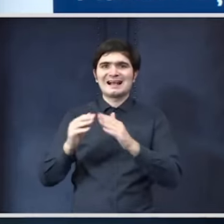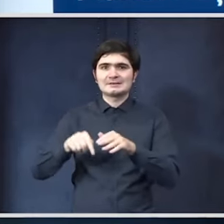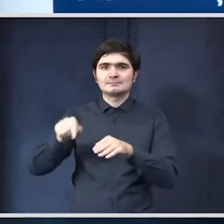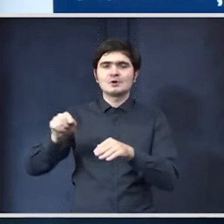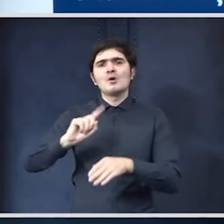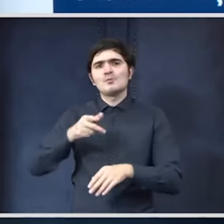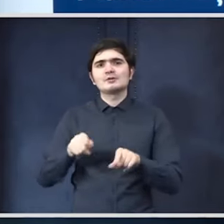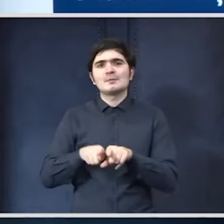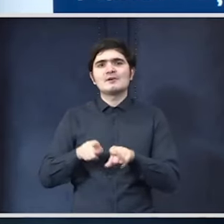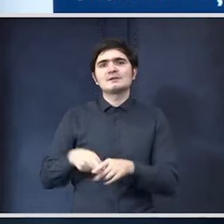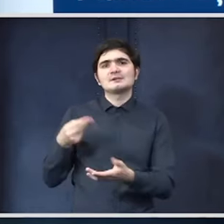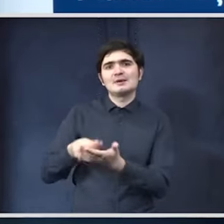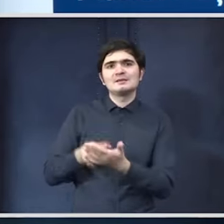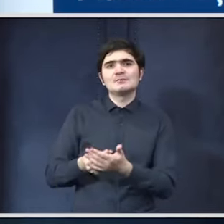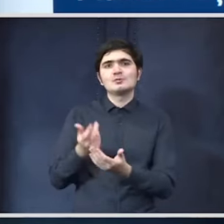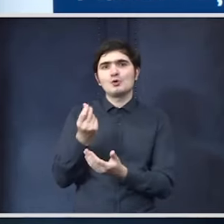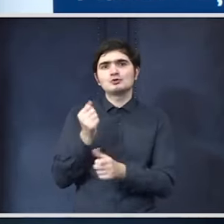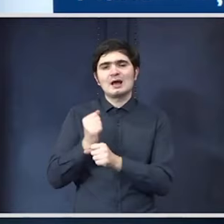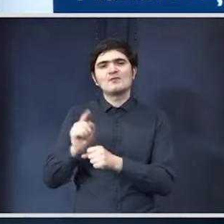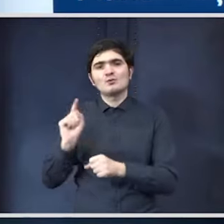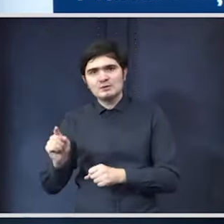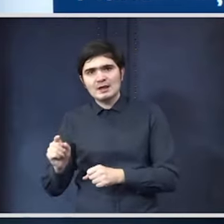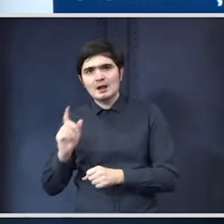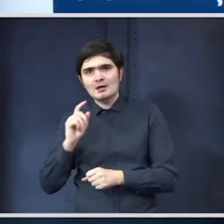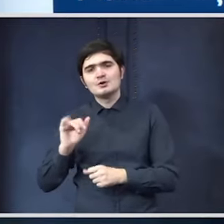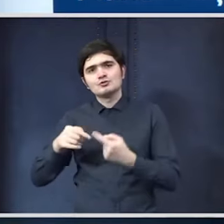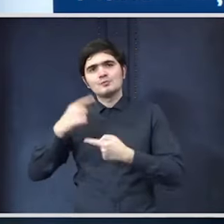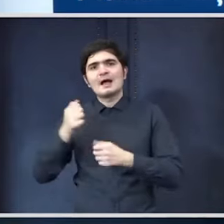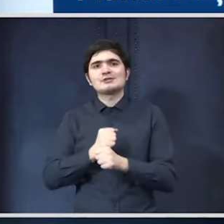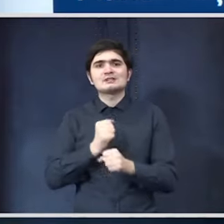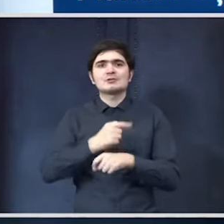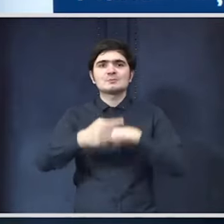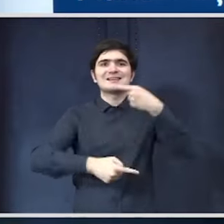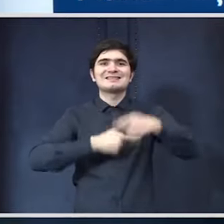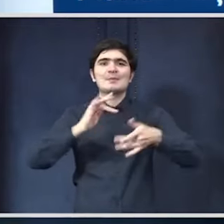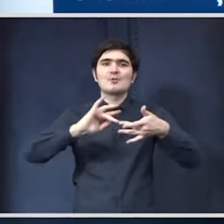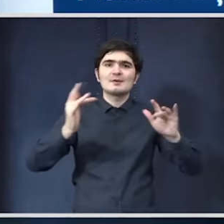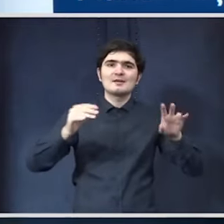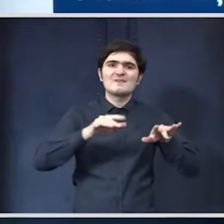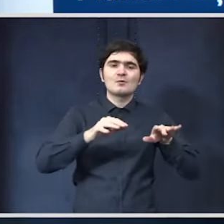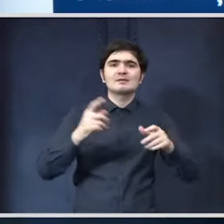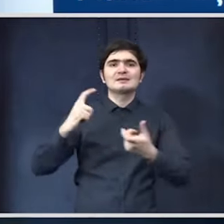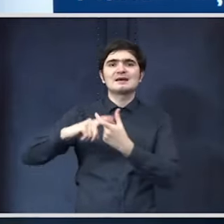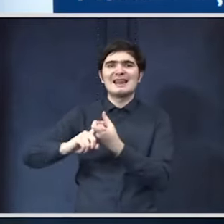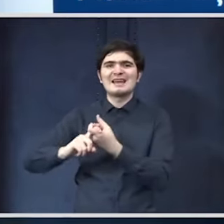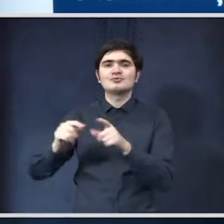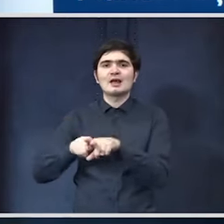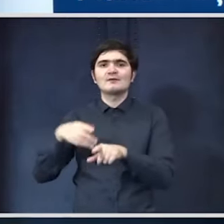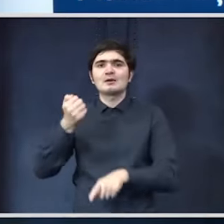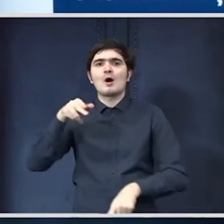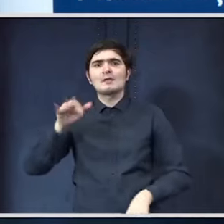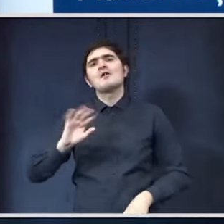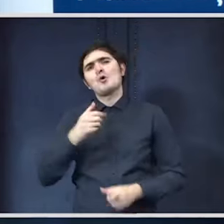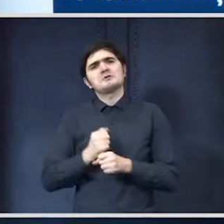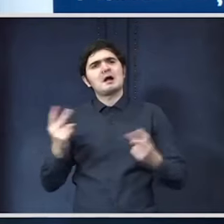antreprenorilor costuri deja făcute și să faci sistemul informatic care să lege cu sistemul informatic ala nafului din nou poate fi făcut rapid sunt